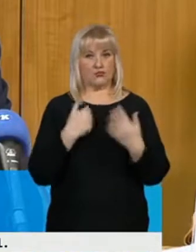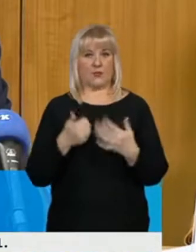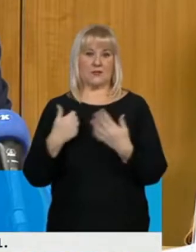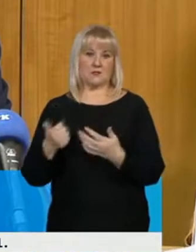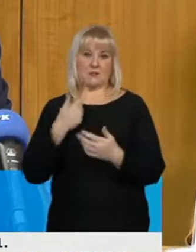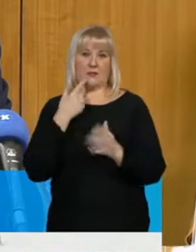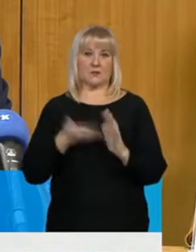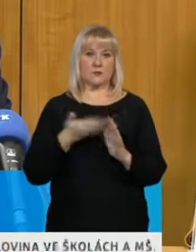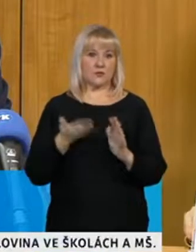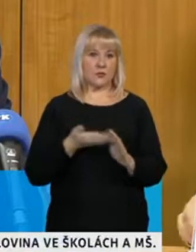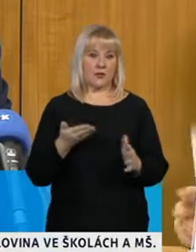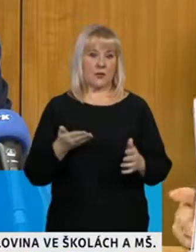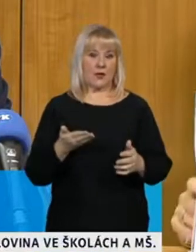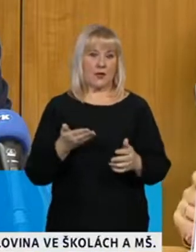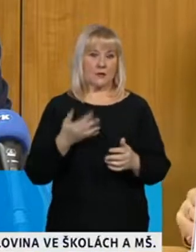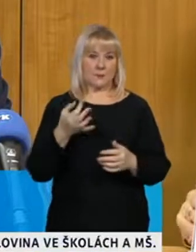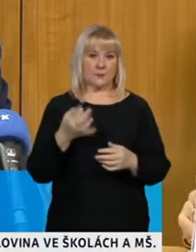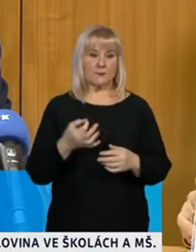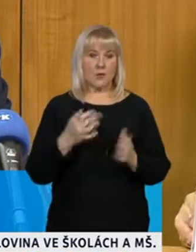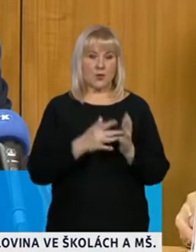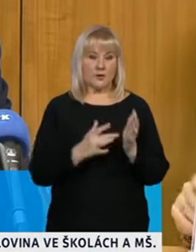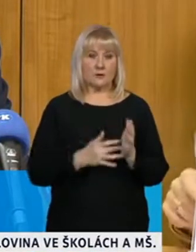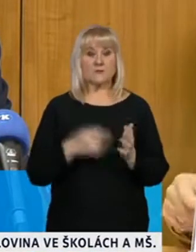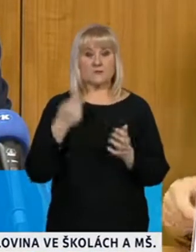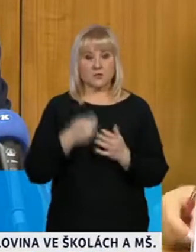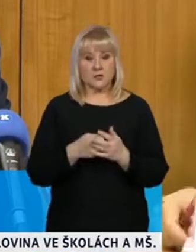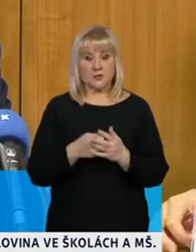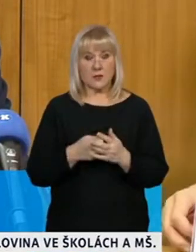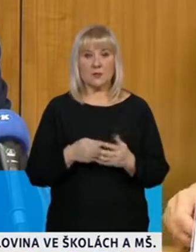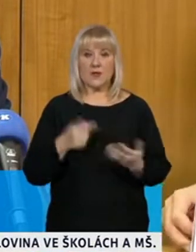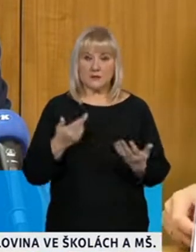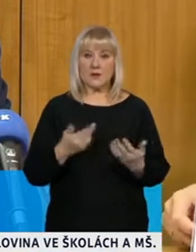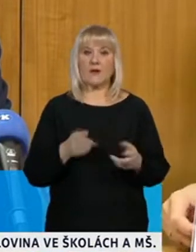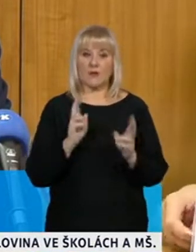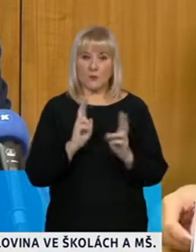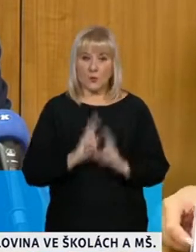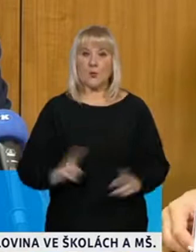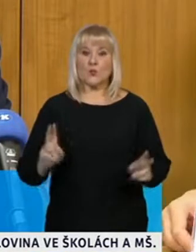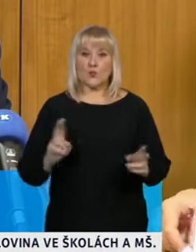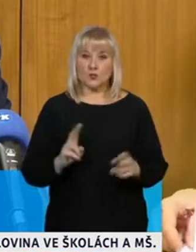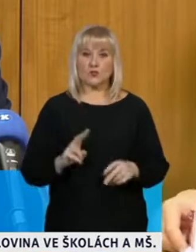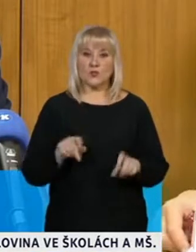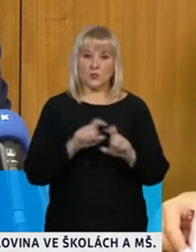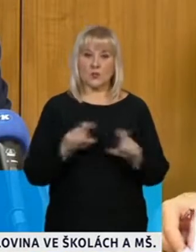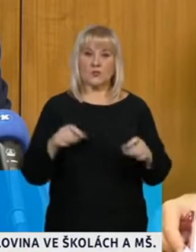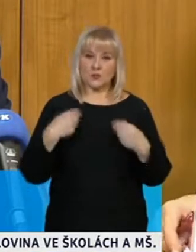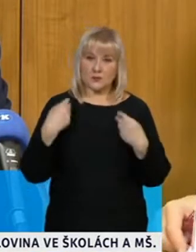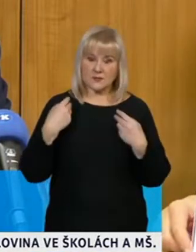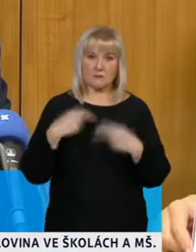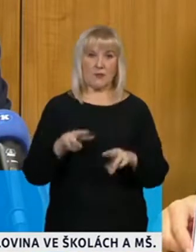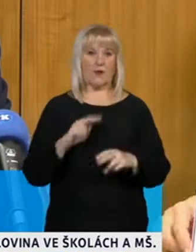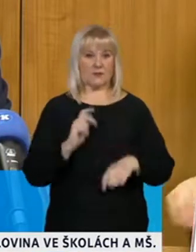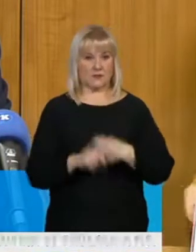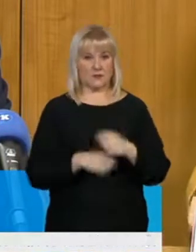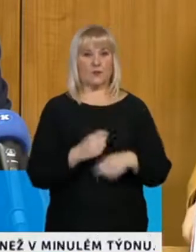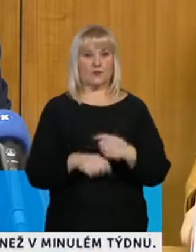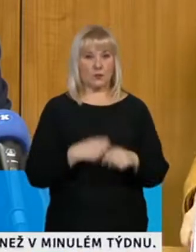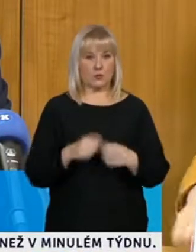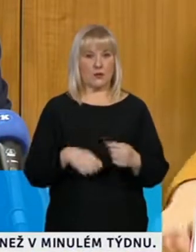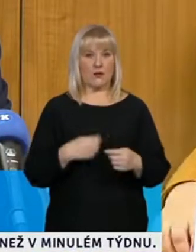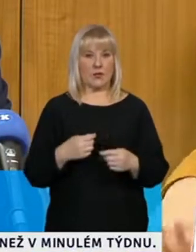úrovni, tak by to mohl být docela zásadní důvod k tomu opravdu se vrátit k těmto, k těm